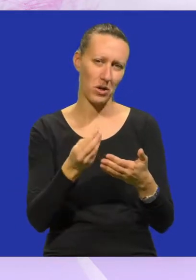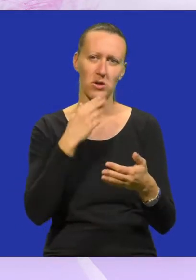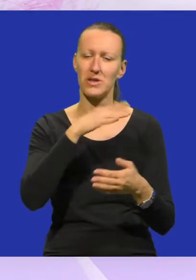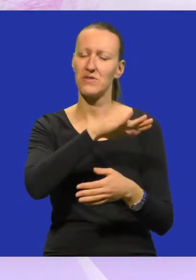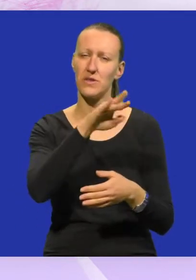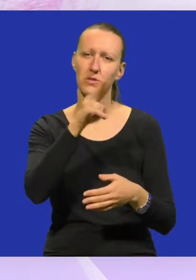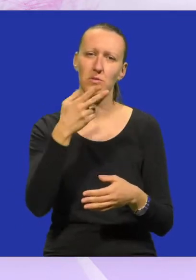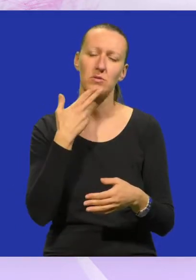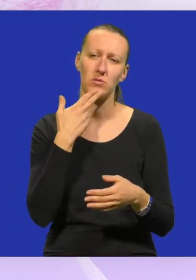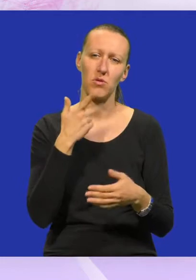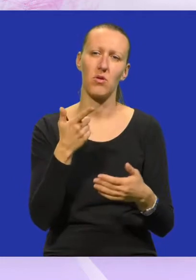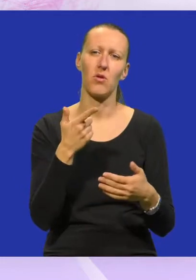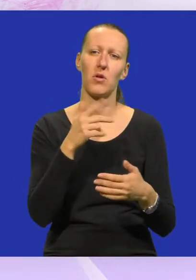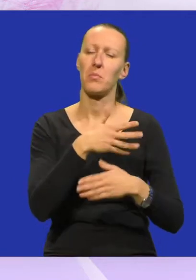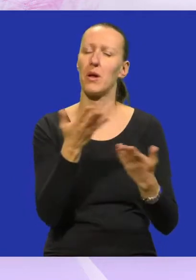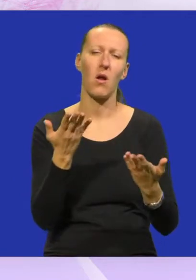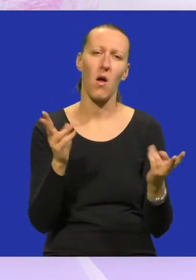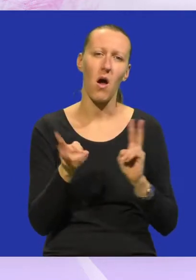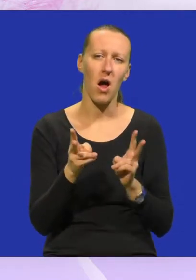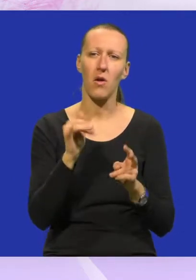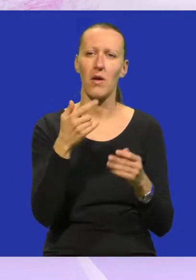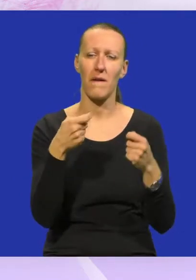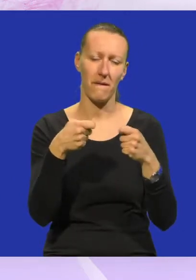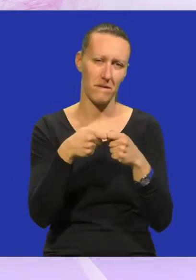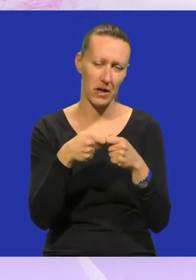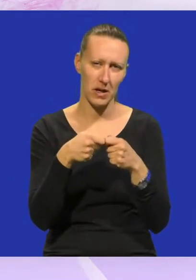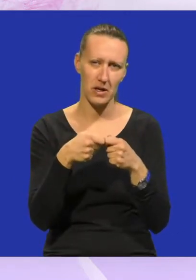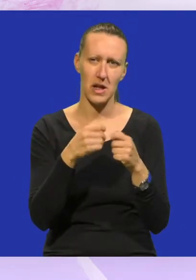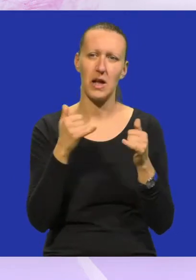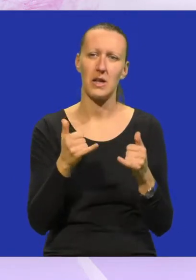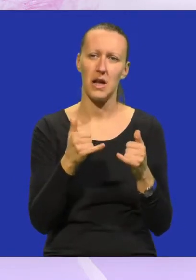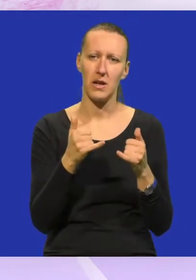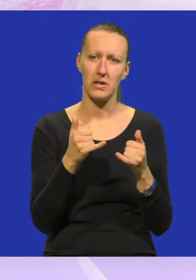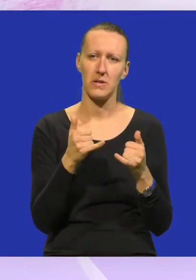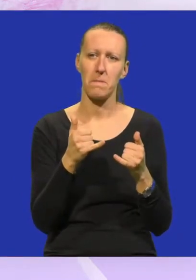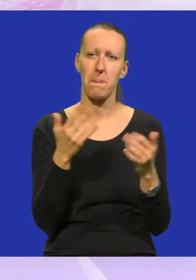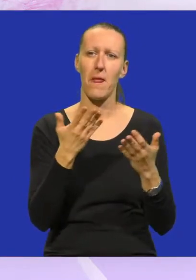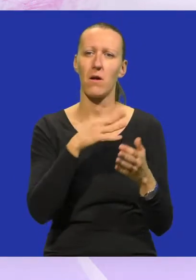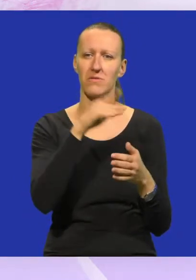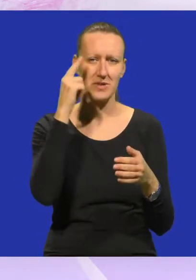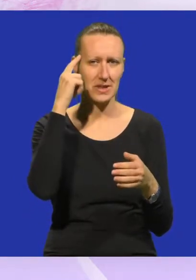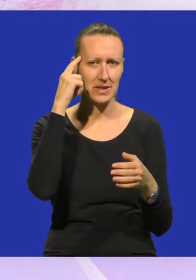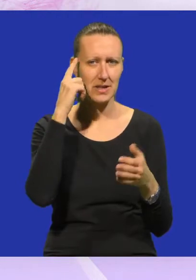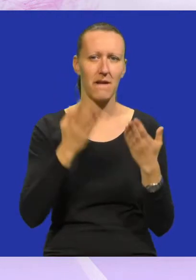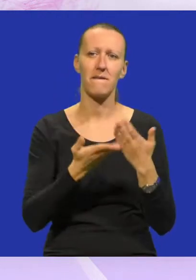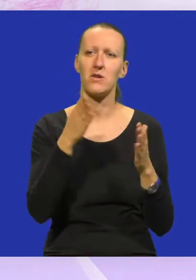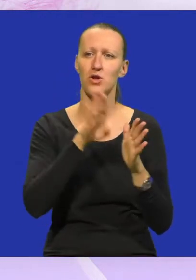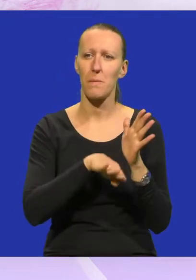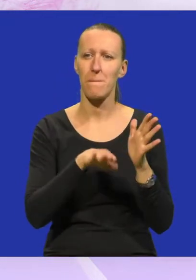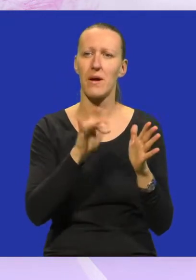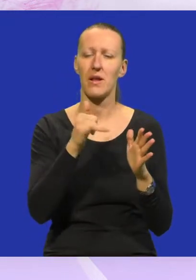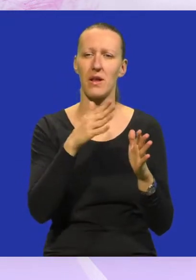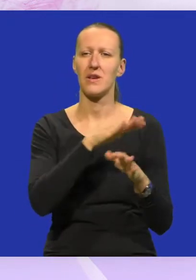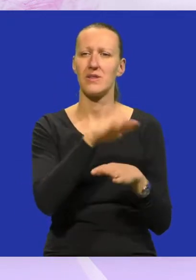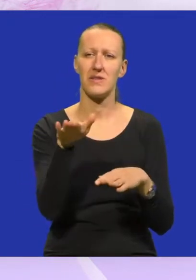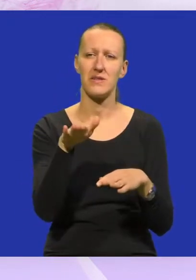svi koji, recimo, na bilo koji način jesu vezani. A danas, kako i znamo, više manje je